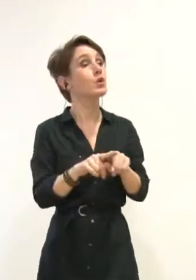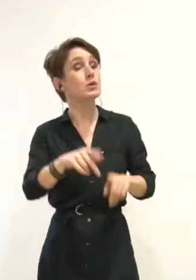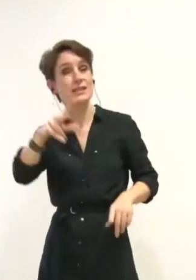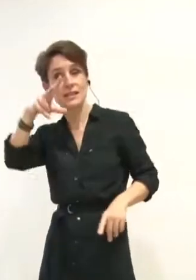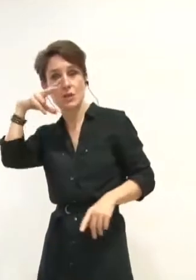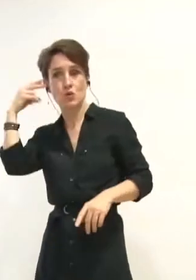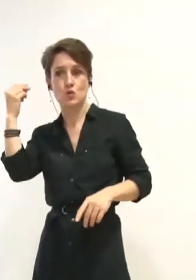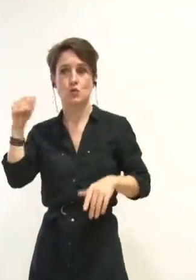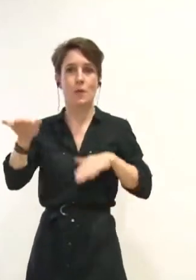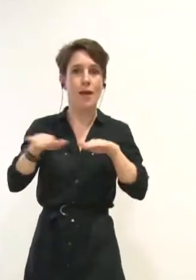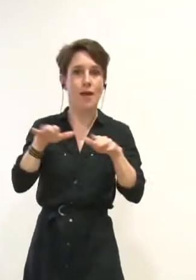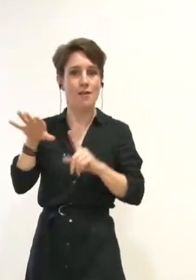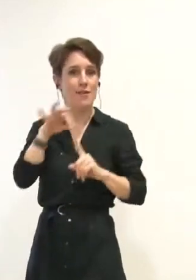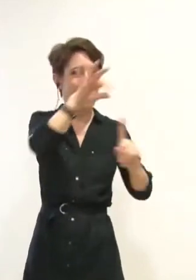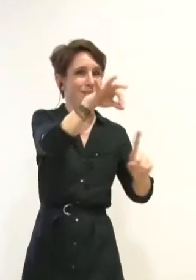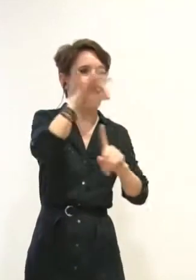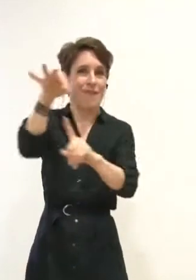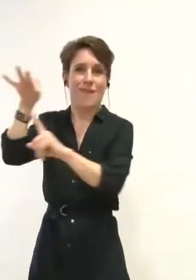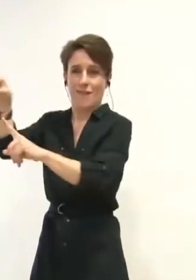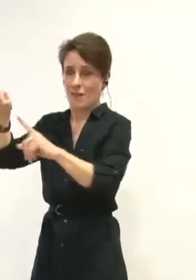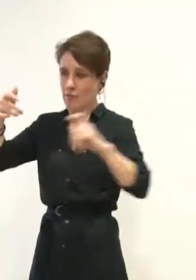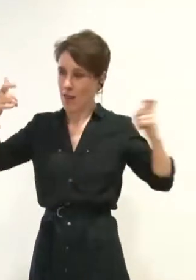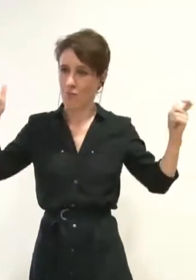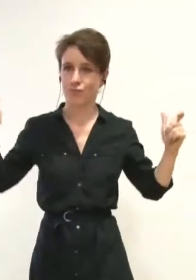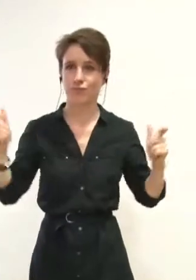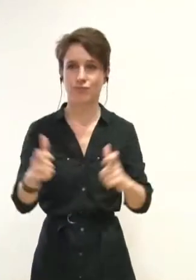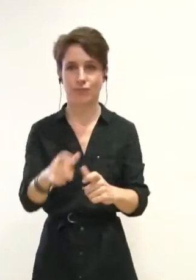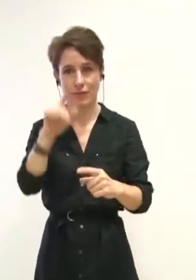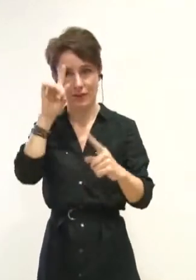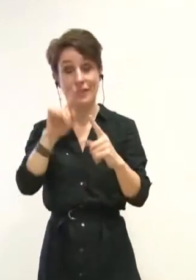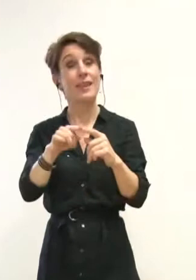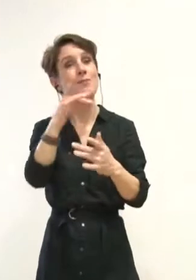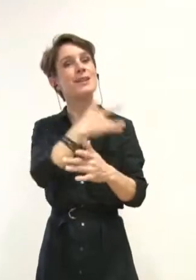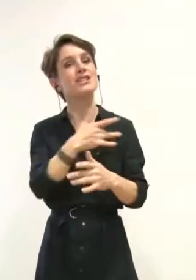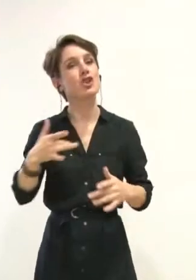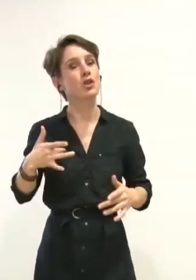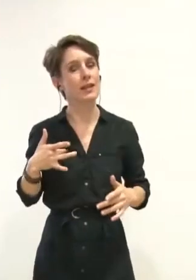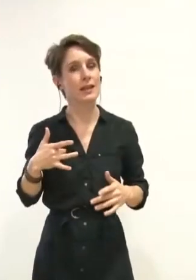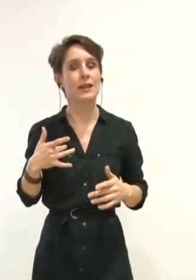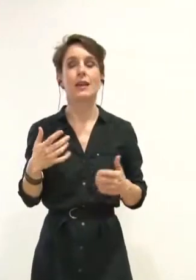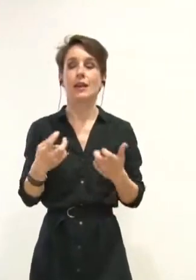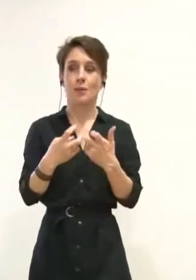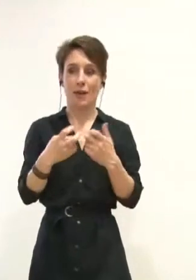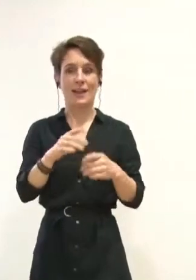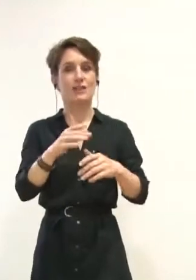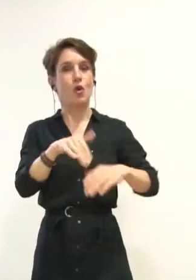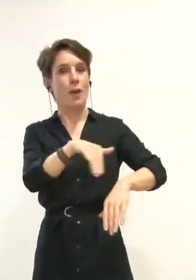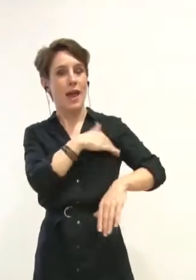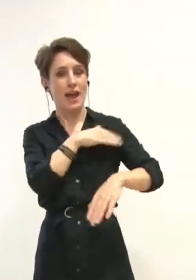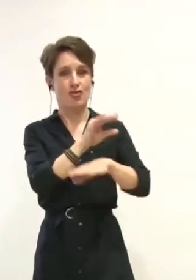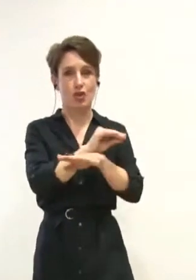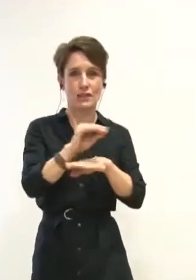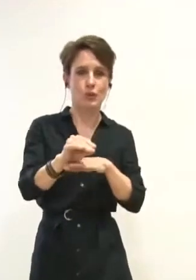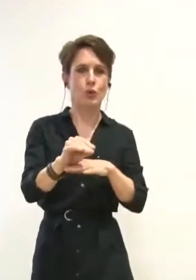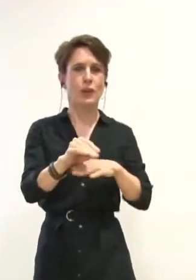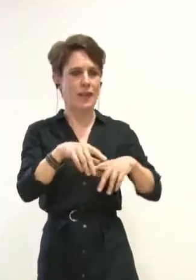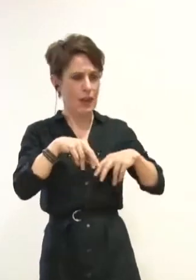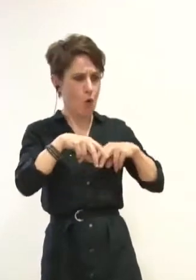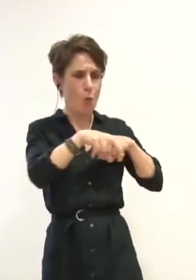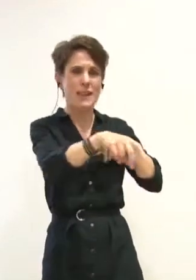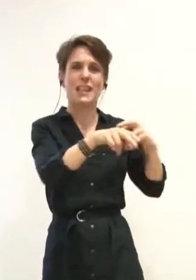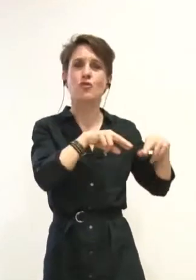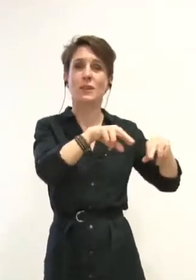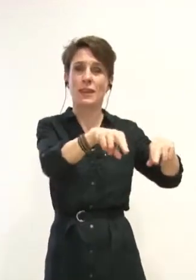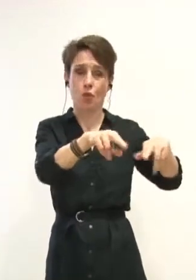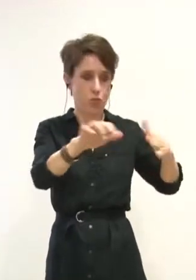aux services de l'éducation et de la santé des écoliers, suppression des agents de sécurité au passage piéton à la sortie des